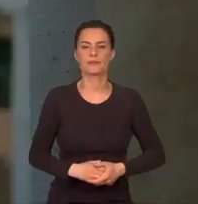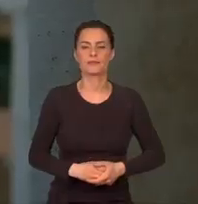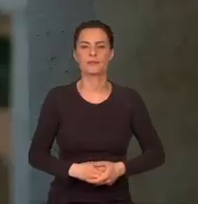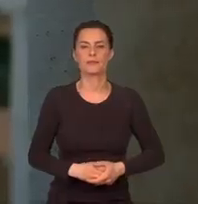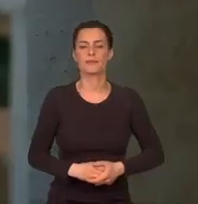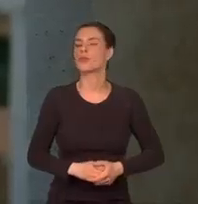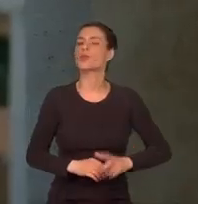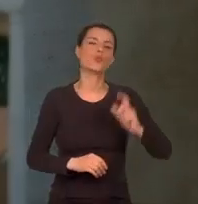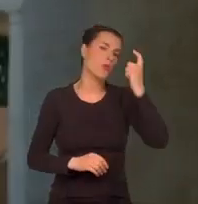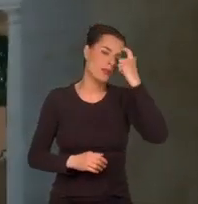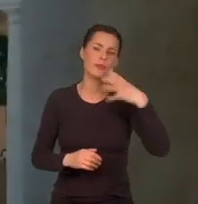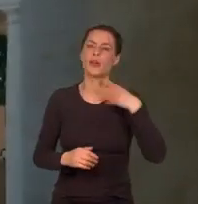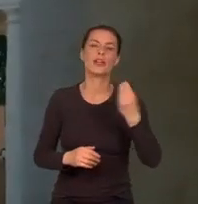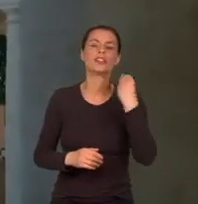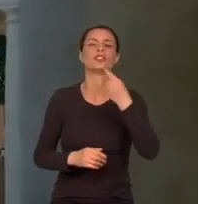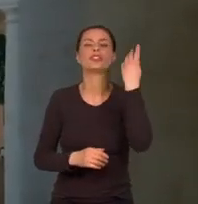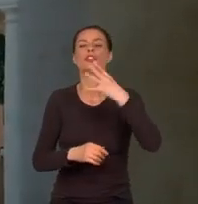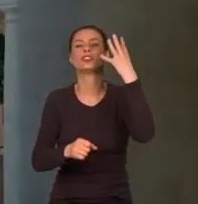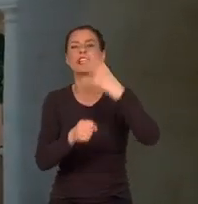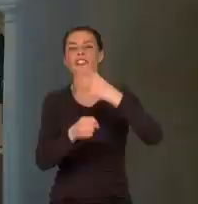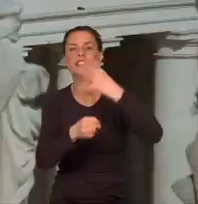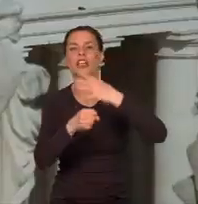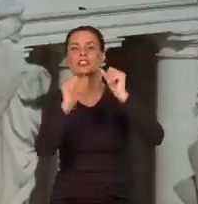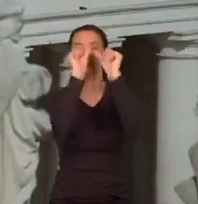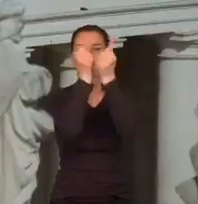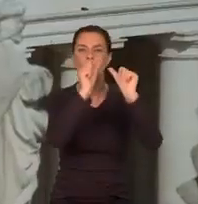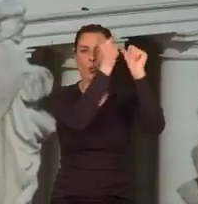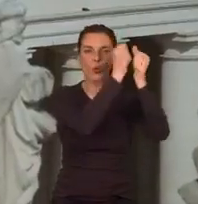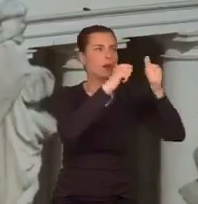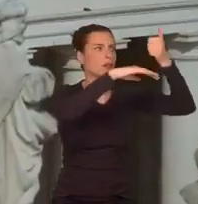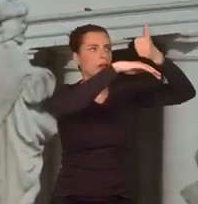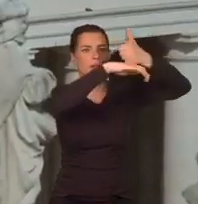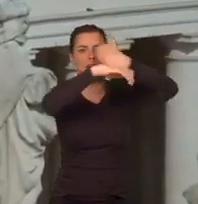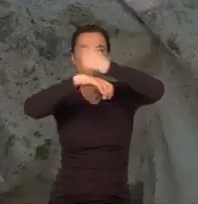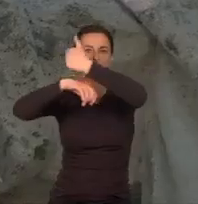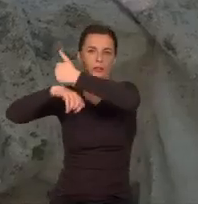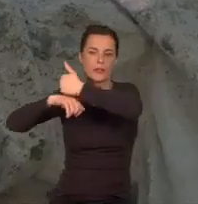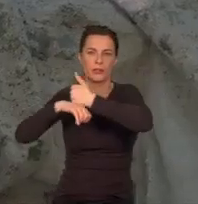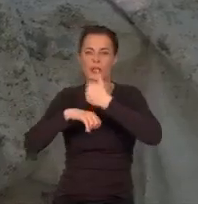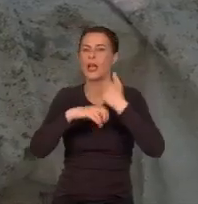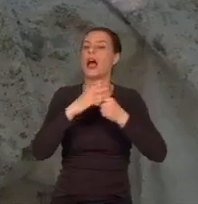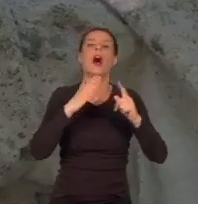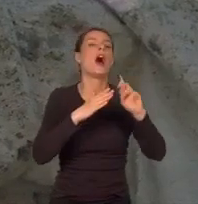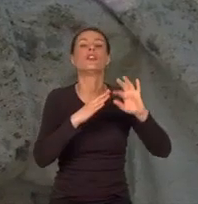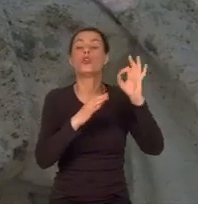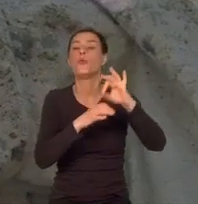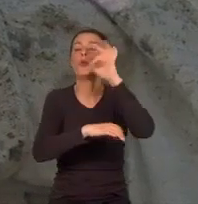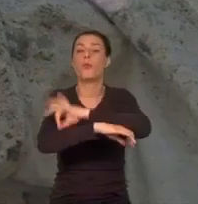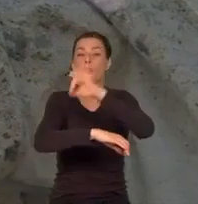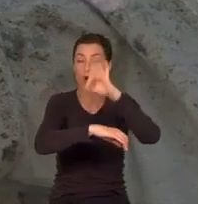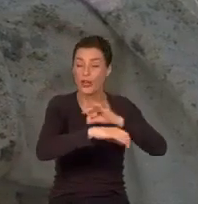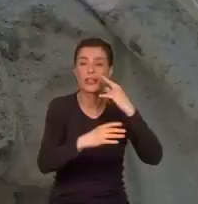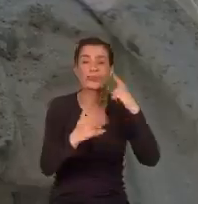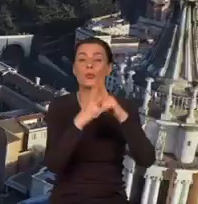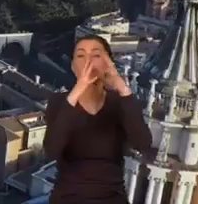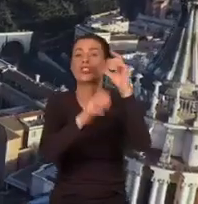Ukoronowaniem dzieła było 140 figur wysokości ponad 3 metrów. Ostatni wielki projekt Watykanu trwał